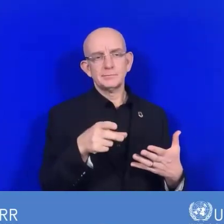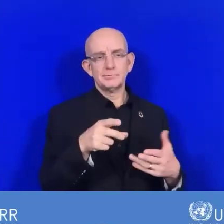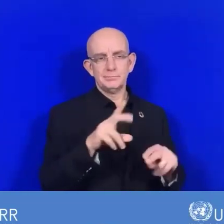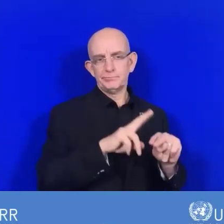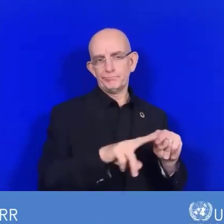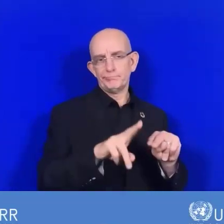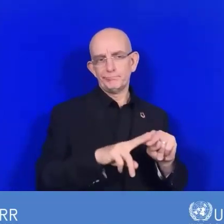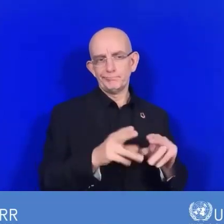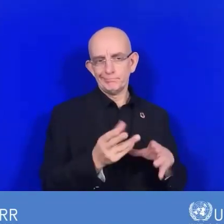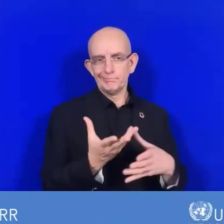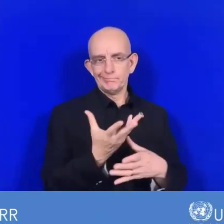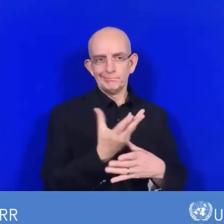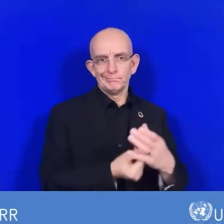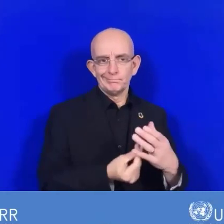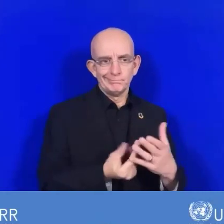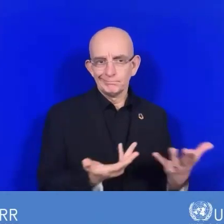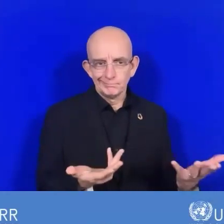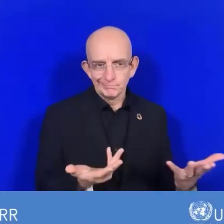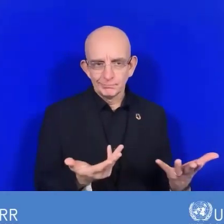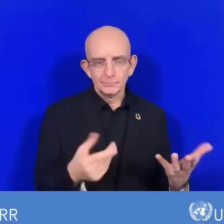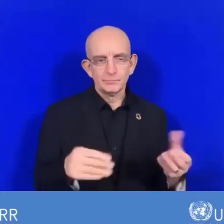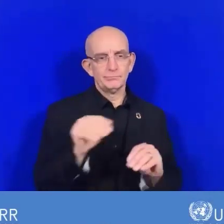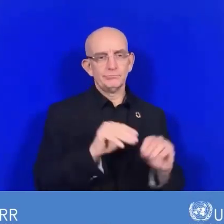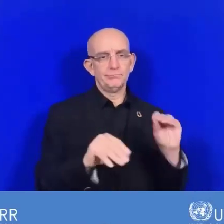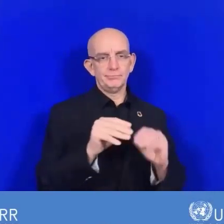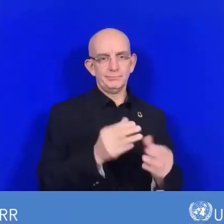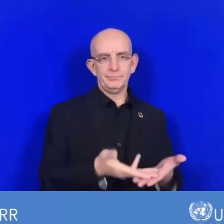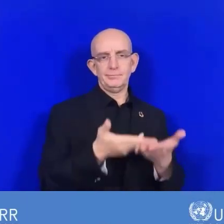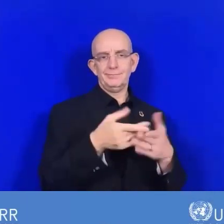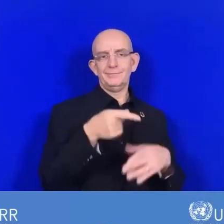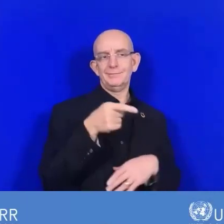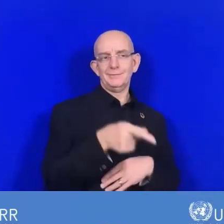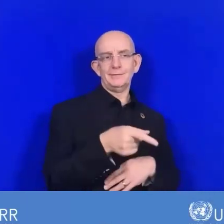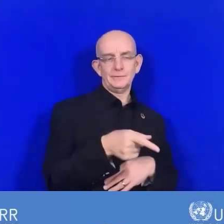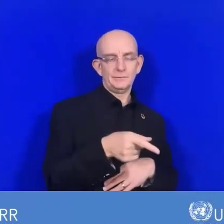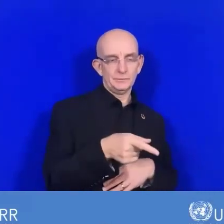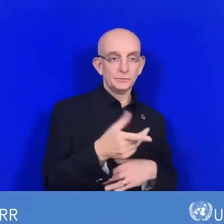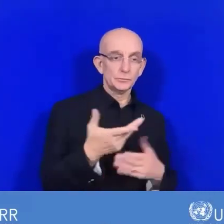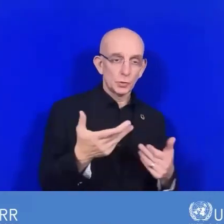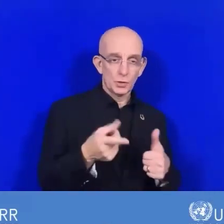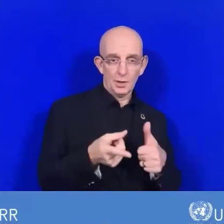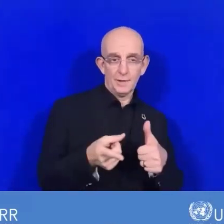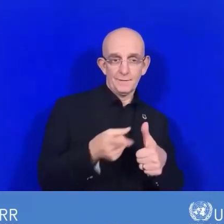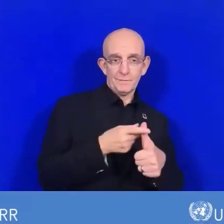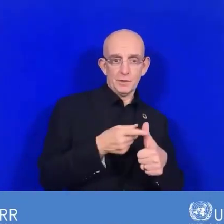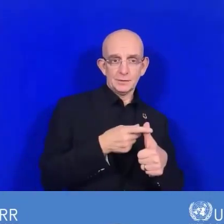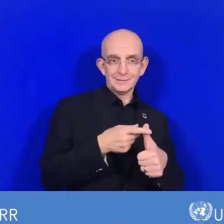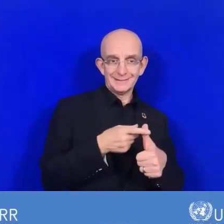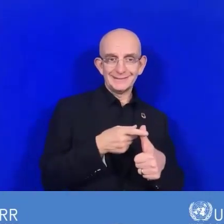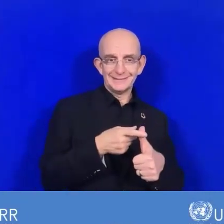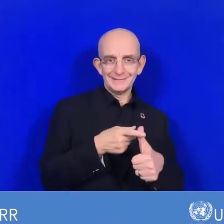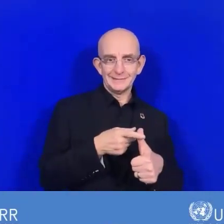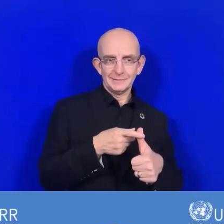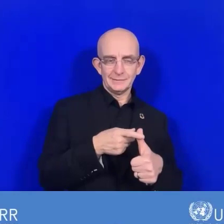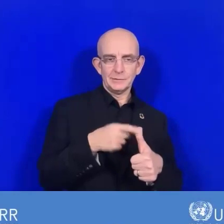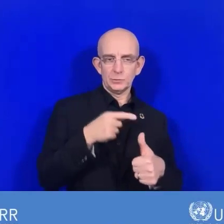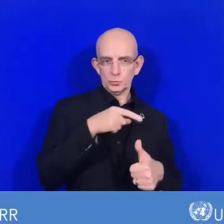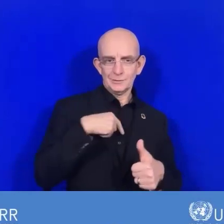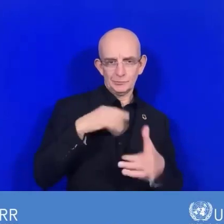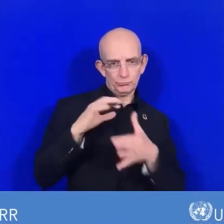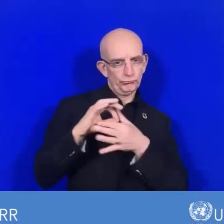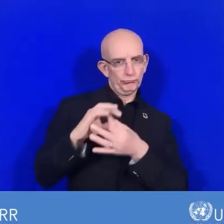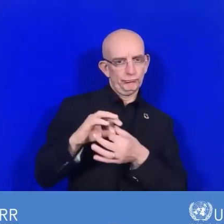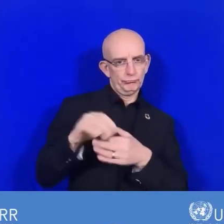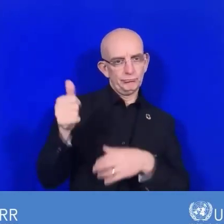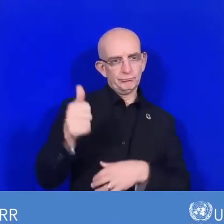premières choses sur lesquelles nous nous attardons, c'est sur ce bureau, nous menons, nous nous dirigeons vers le bureau des personnes en situation